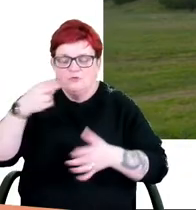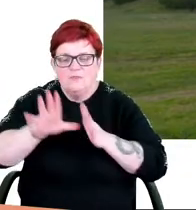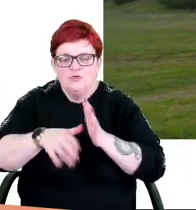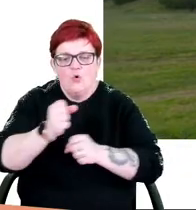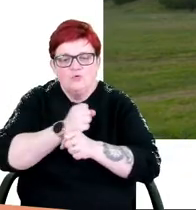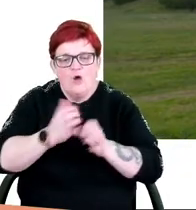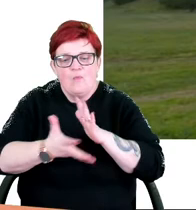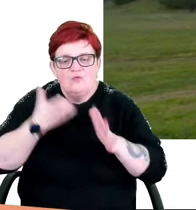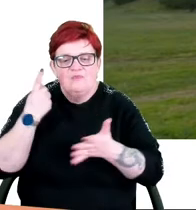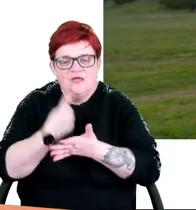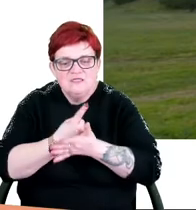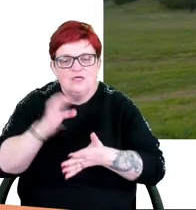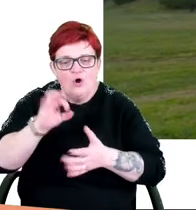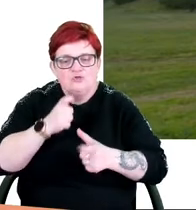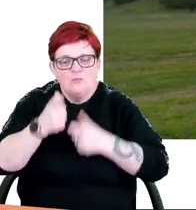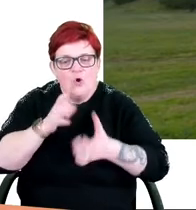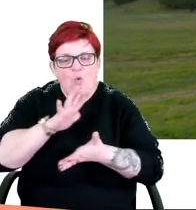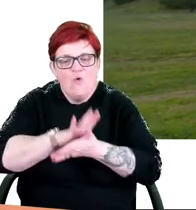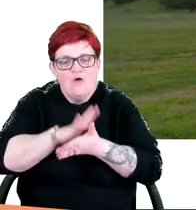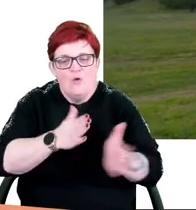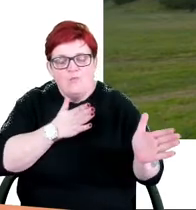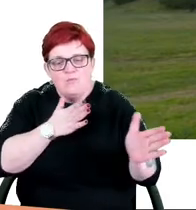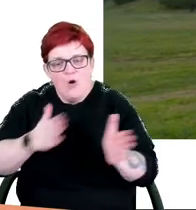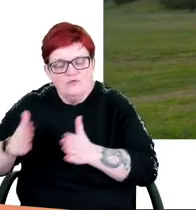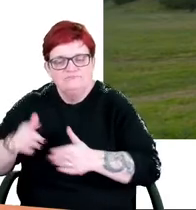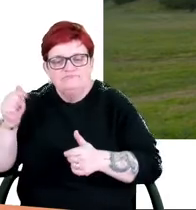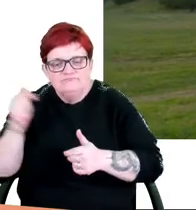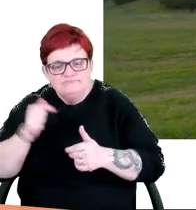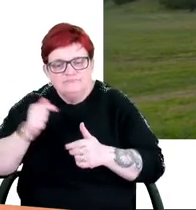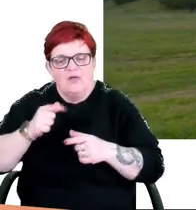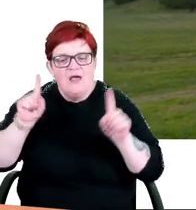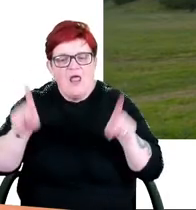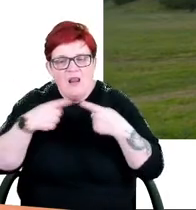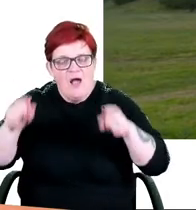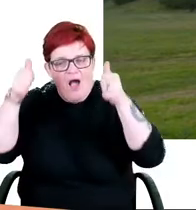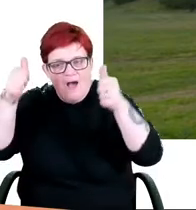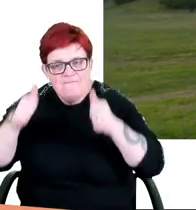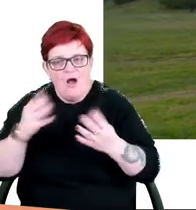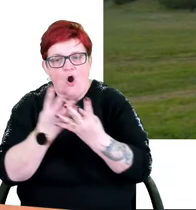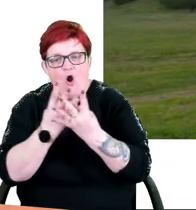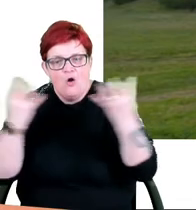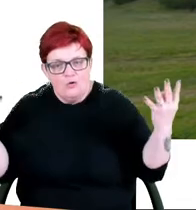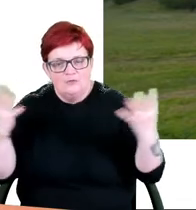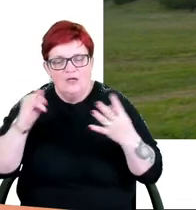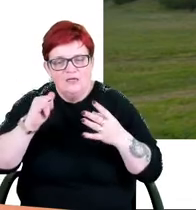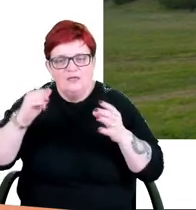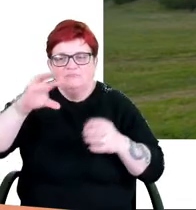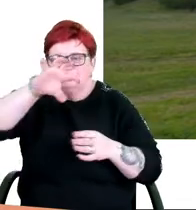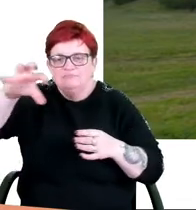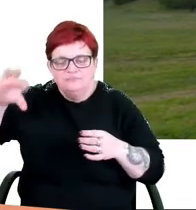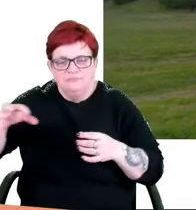Grudziądza podjął decyzję o sporządzeniu uchwały porządkującej zasady lokalizacji reklam, ogrodzeń i obiektów małej architektury.